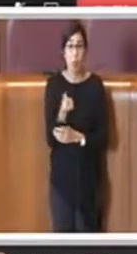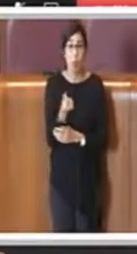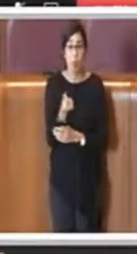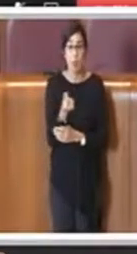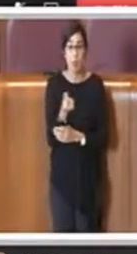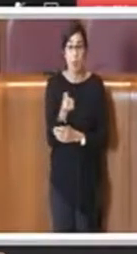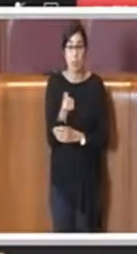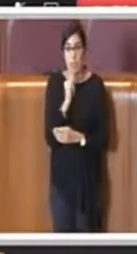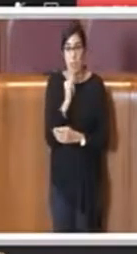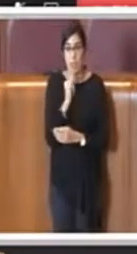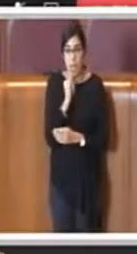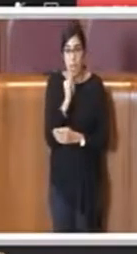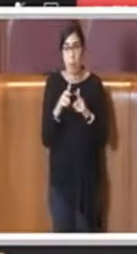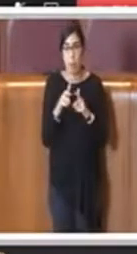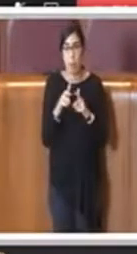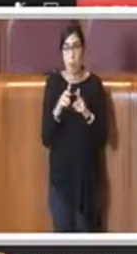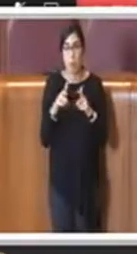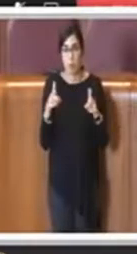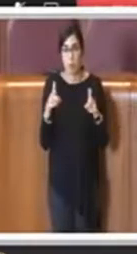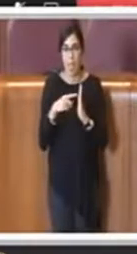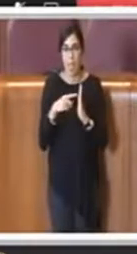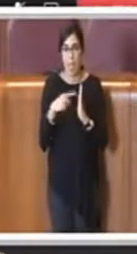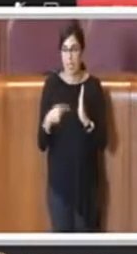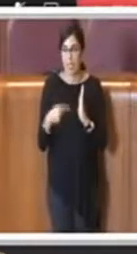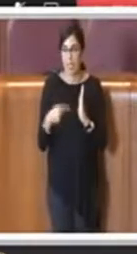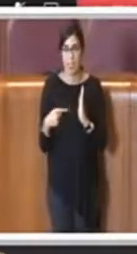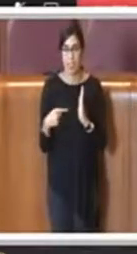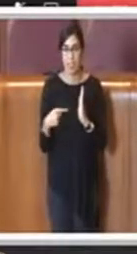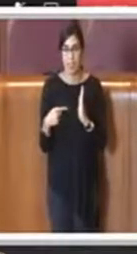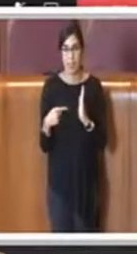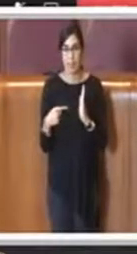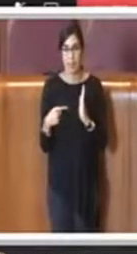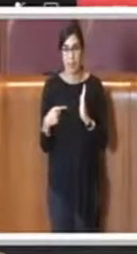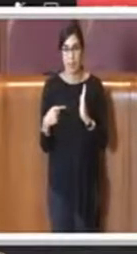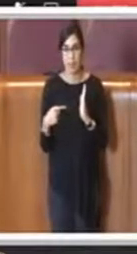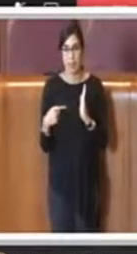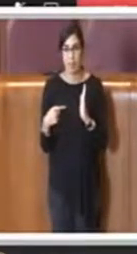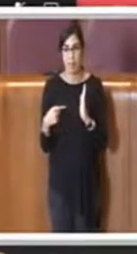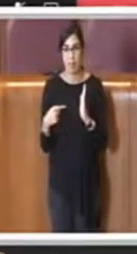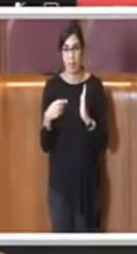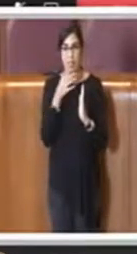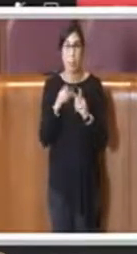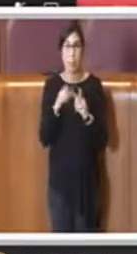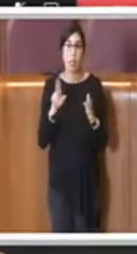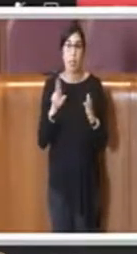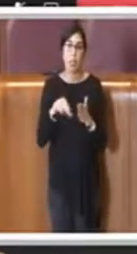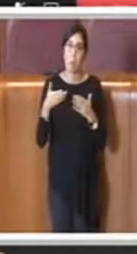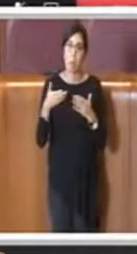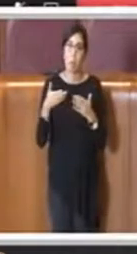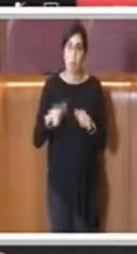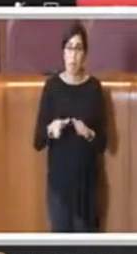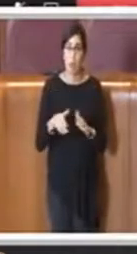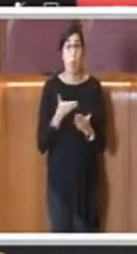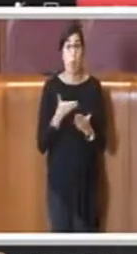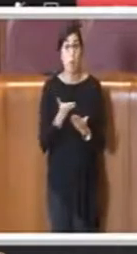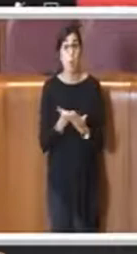molto cresciuti negli ultimi mesi, intendiamo con questa mozione